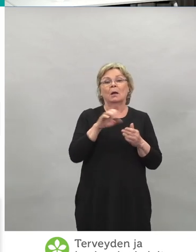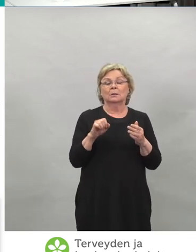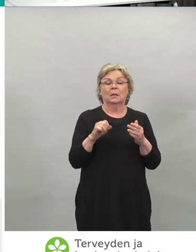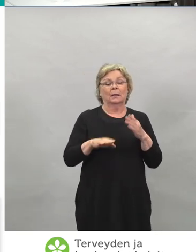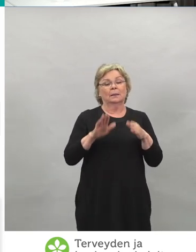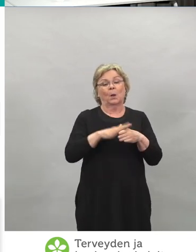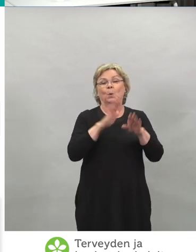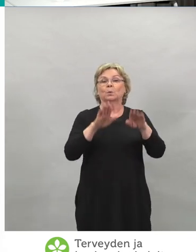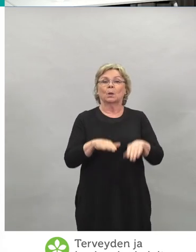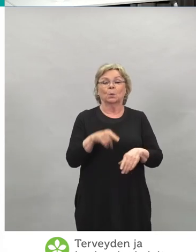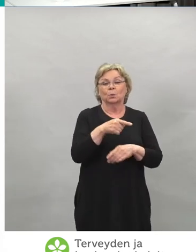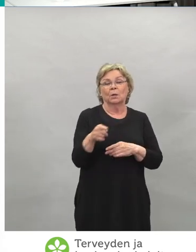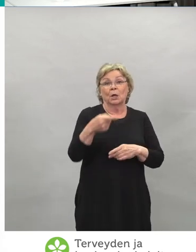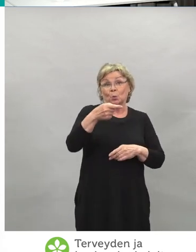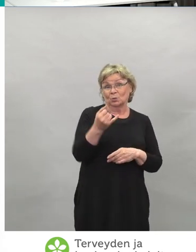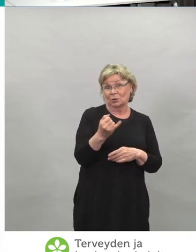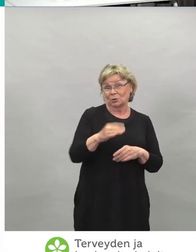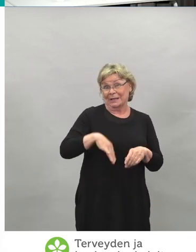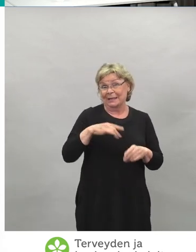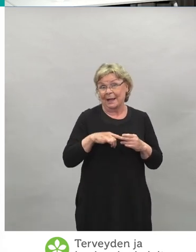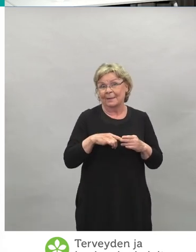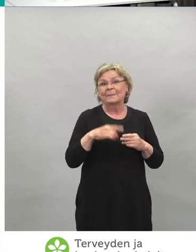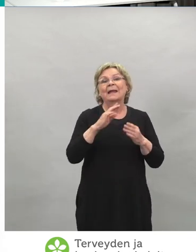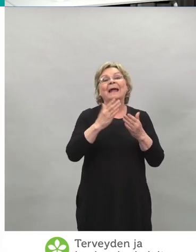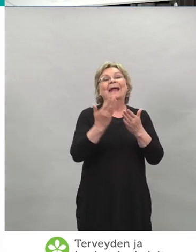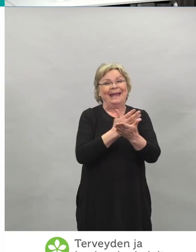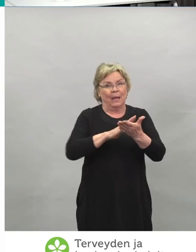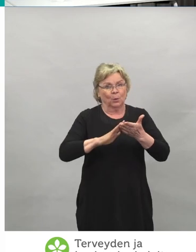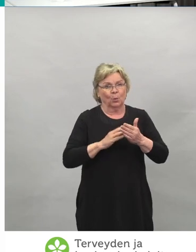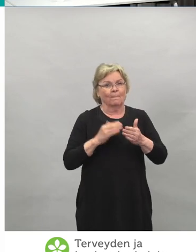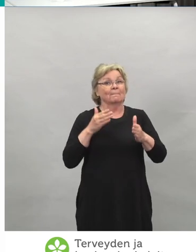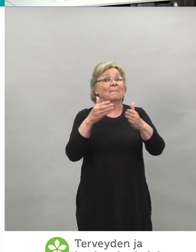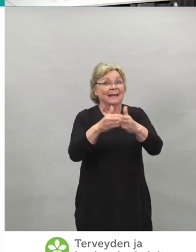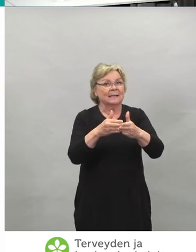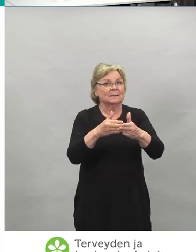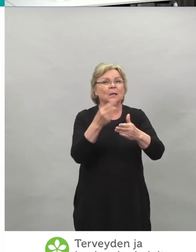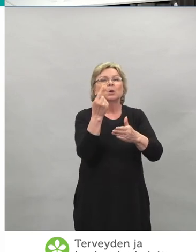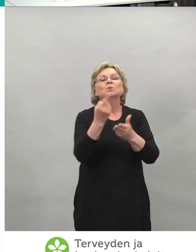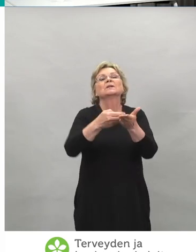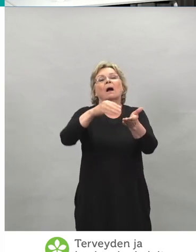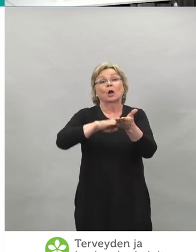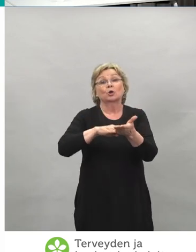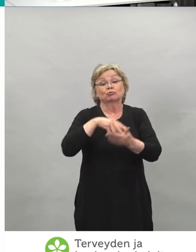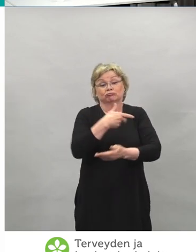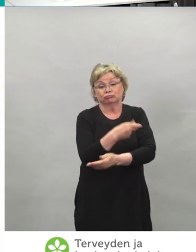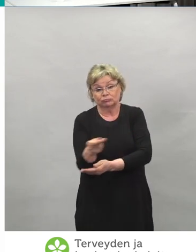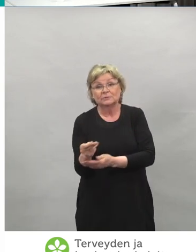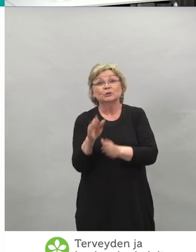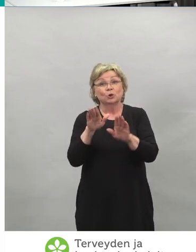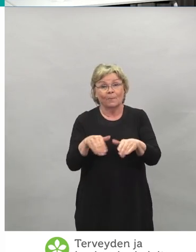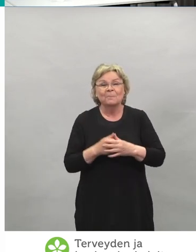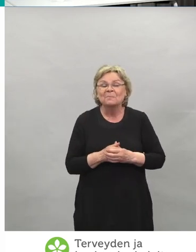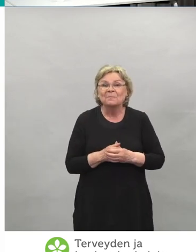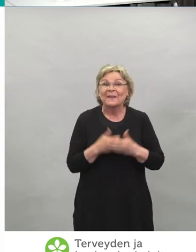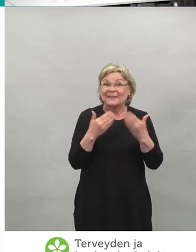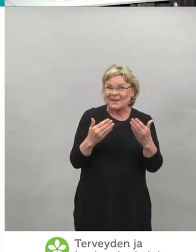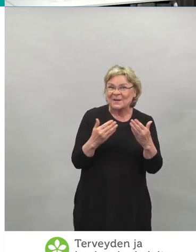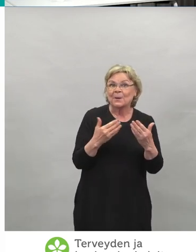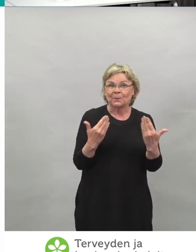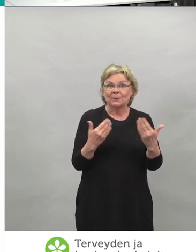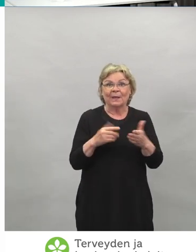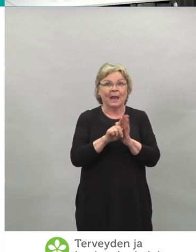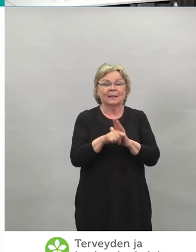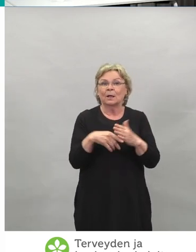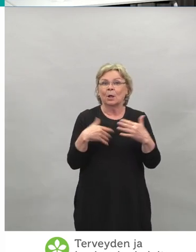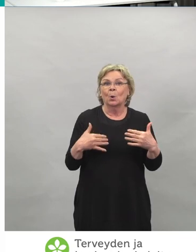saaneet ainakin yhden annoksi. No tällä hetkellä, ja tässä on vielä vähän tarkemmin näitä rokotuskattavuuksia tällä hetkellä, ja todella